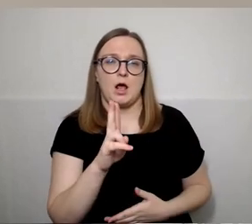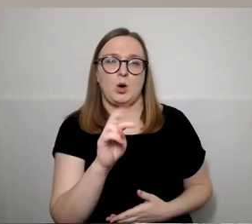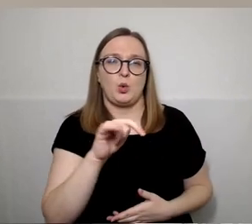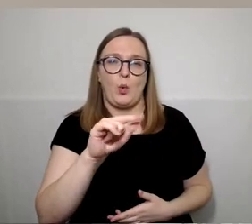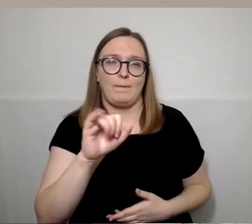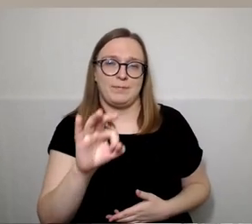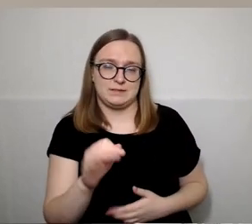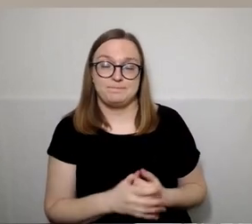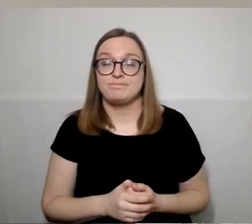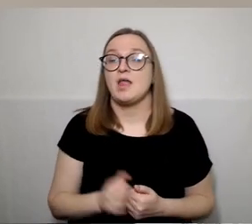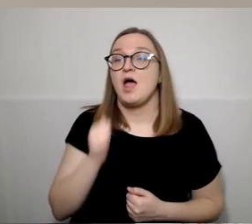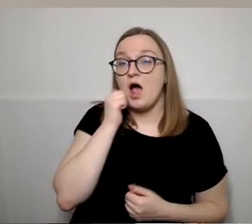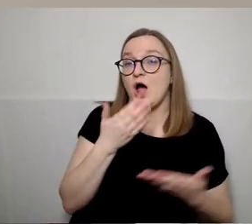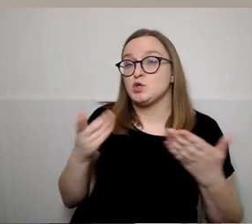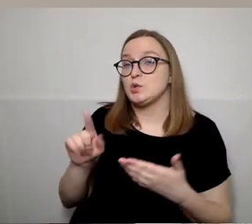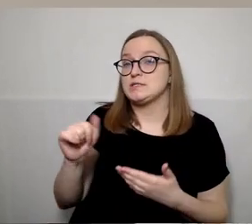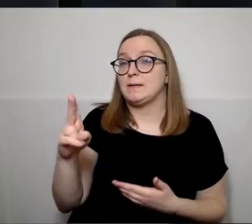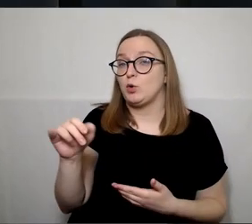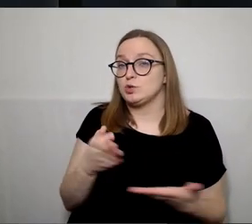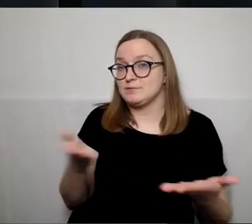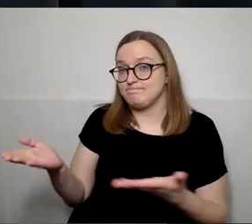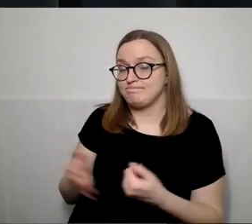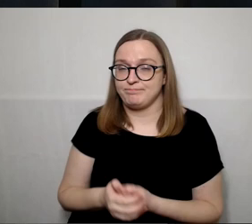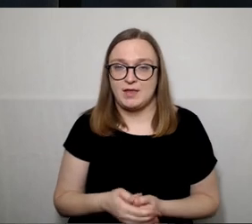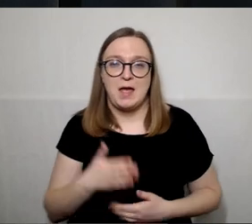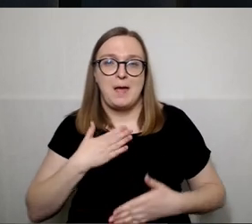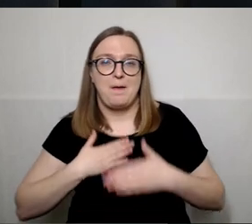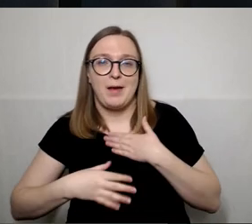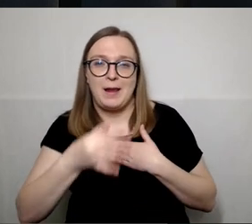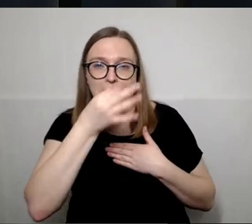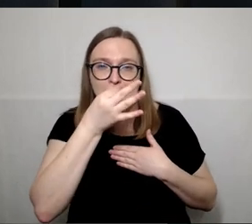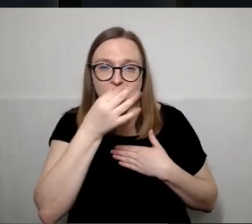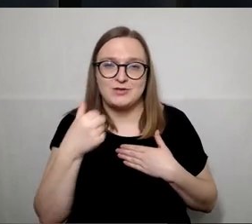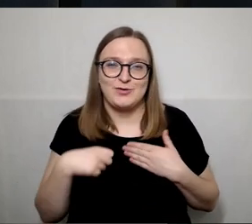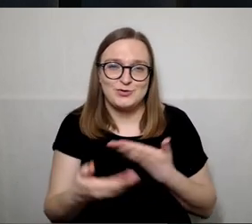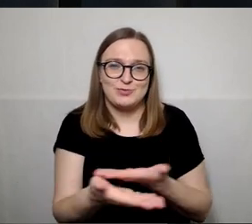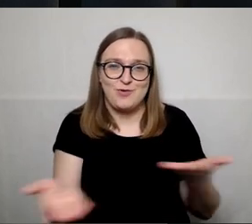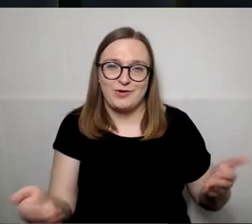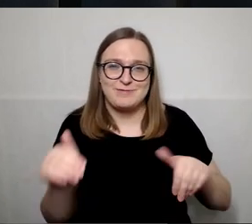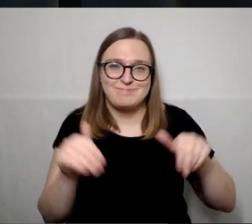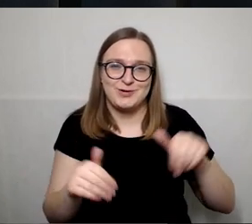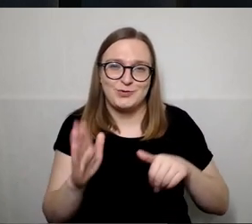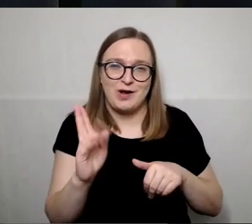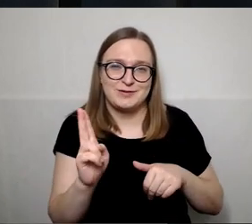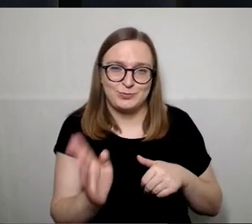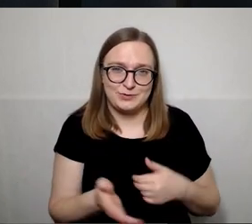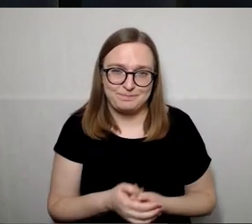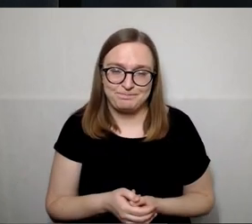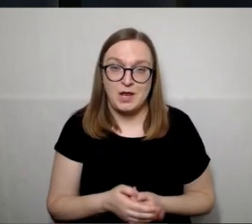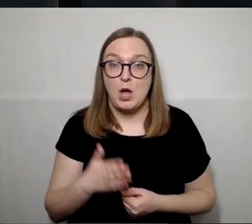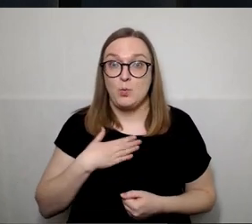Ačiū ir panės Zimkau, prašau. Mėliau pasvalio krašto rinkėjai, mūsų